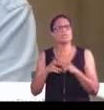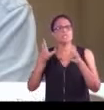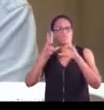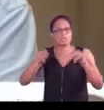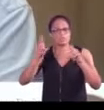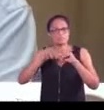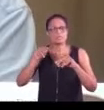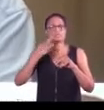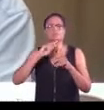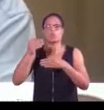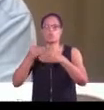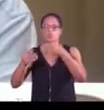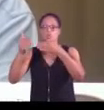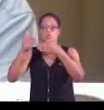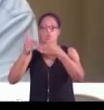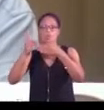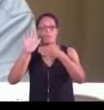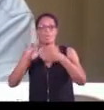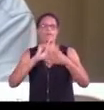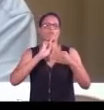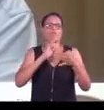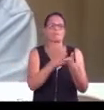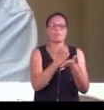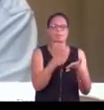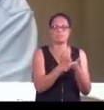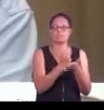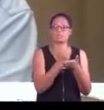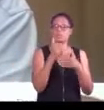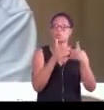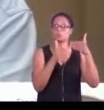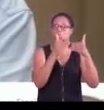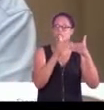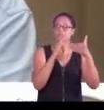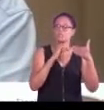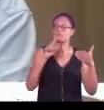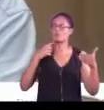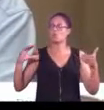permis de construire, et pour bénéficier de permis de construire, il faut qu ait la maîtrise du foncier.